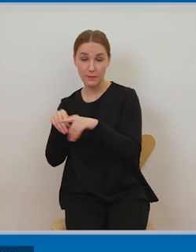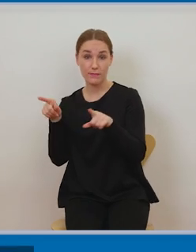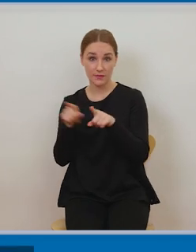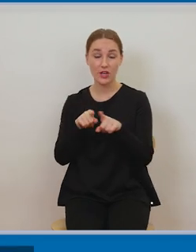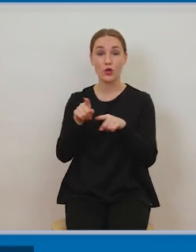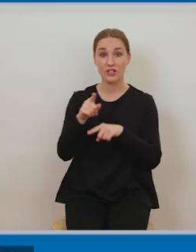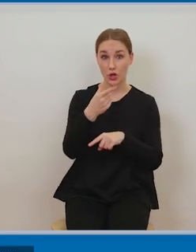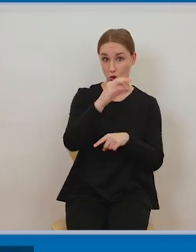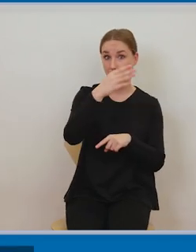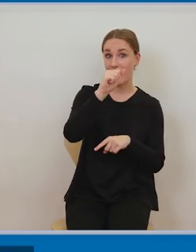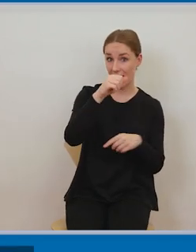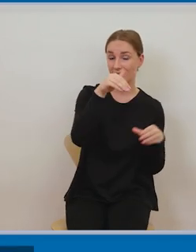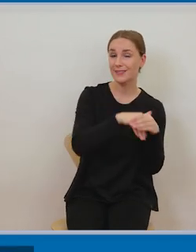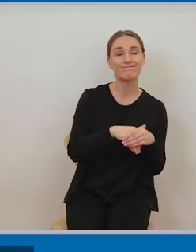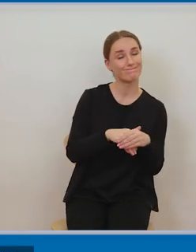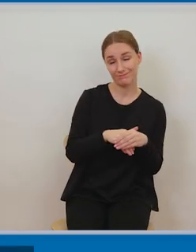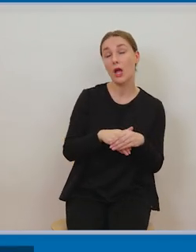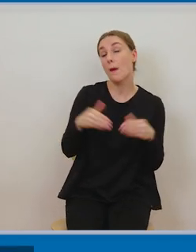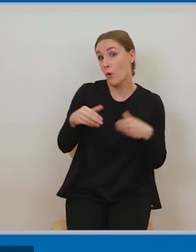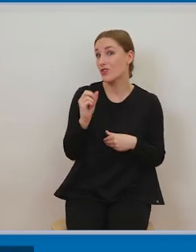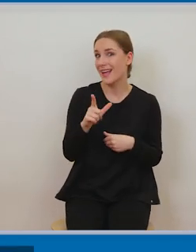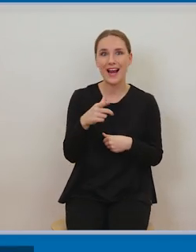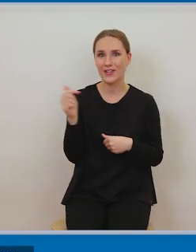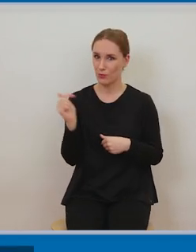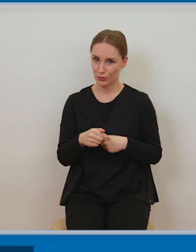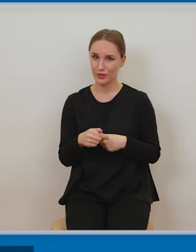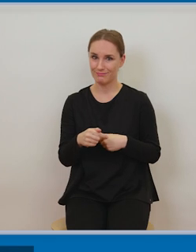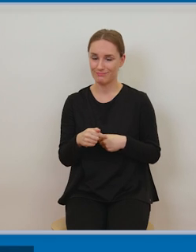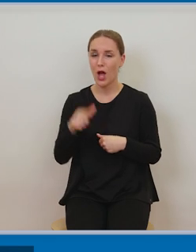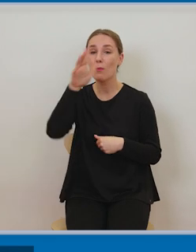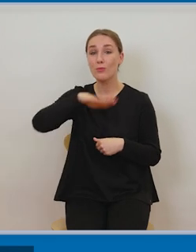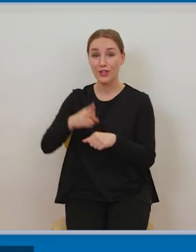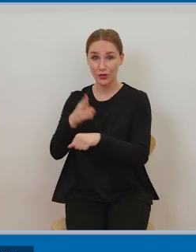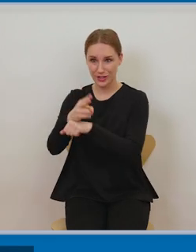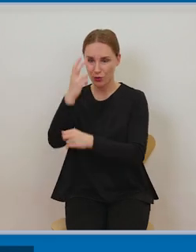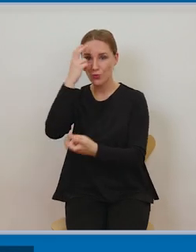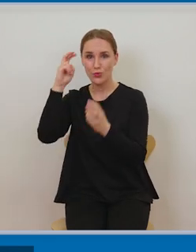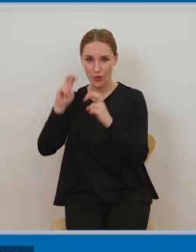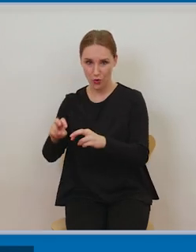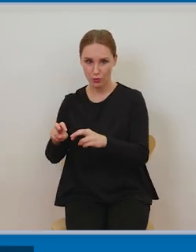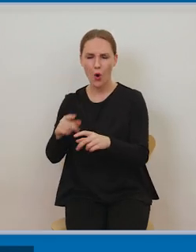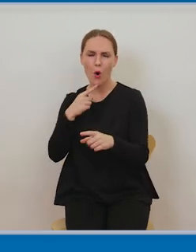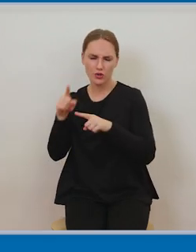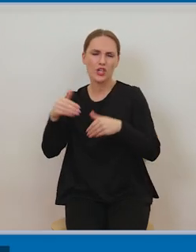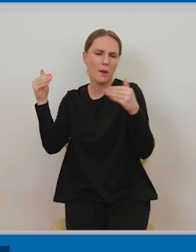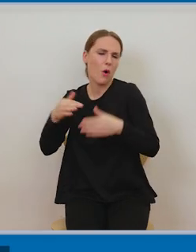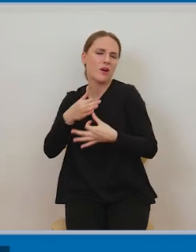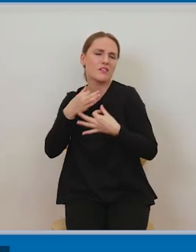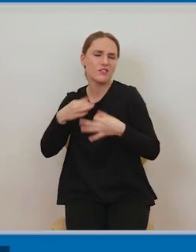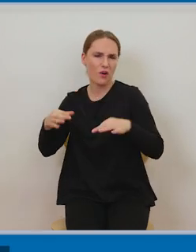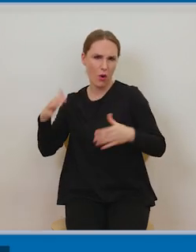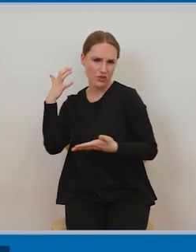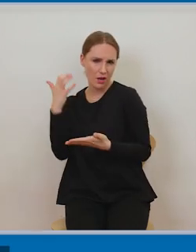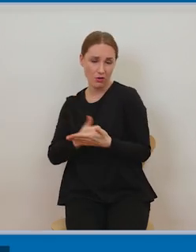Krótko mówiąc, publiczna dostępność utworu nie oznacza tej swobody korzystania z utworów, którą